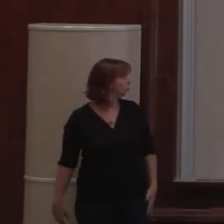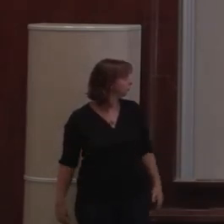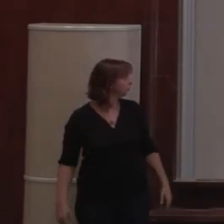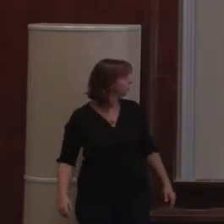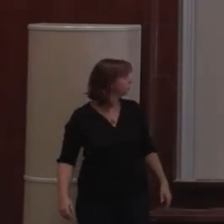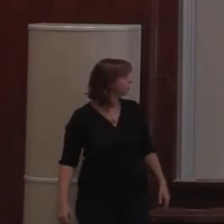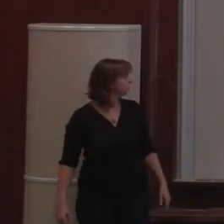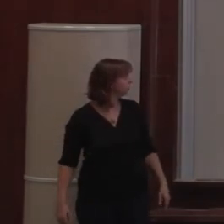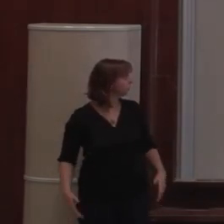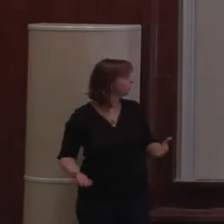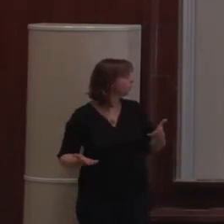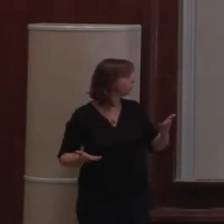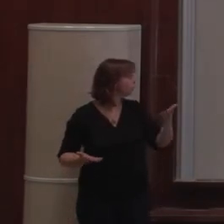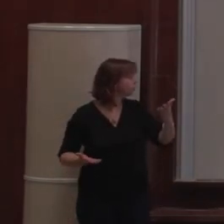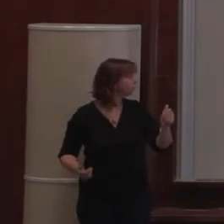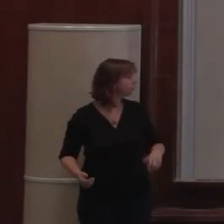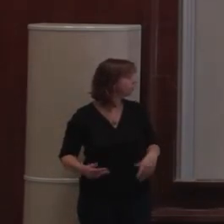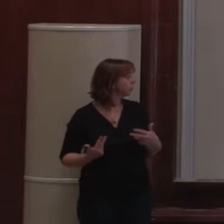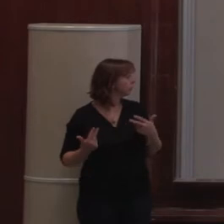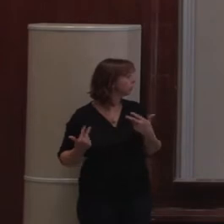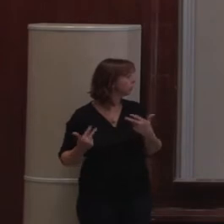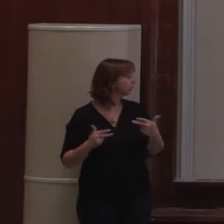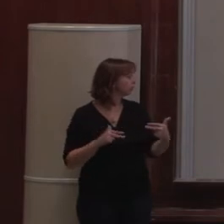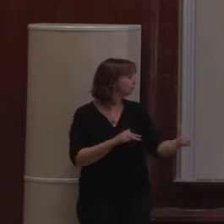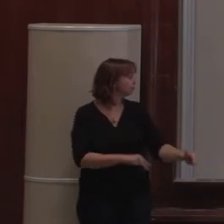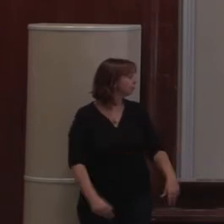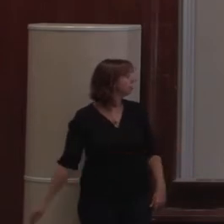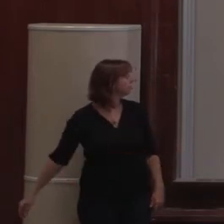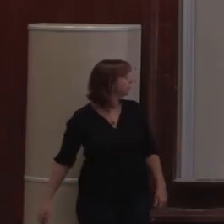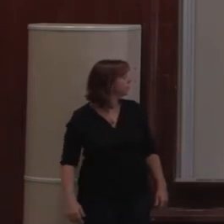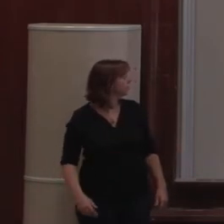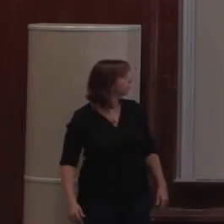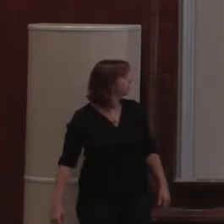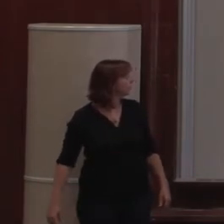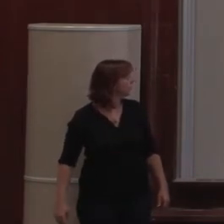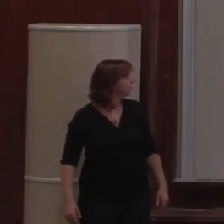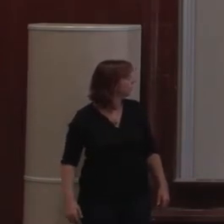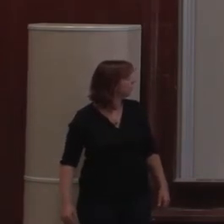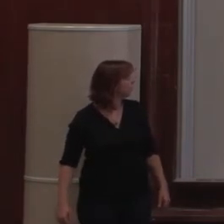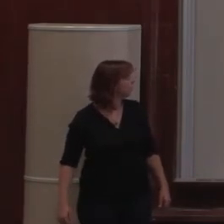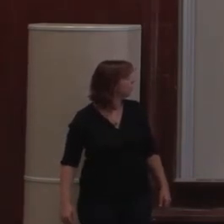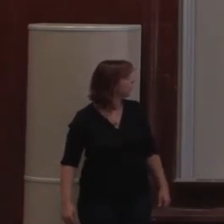Donc, je ne pas où va la démo après. Je vais essayer de dérouler. Les commentaires au fur et à mesure.